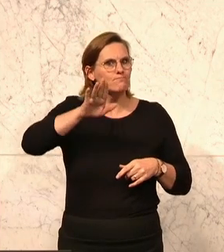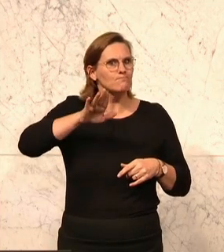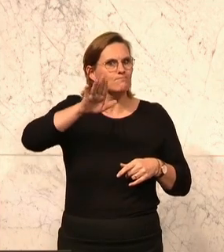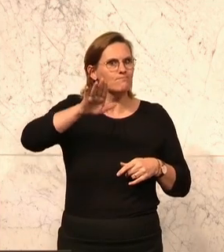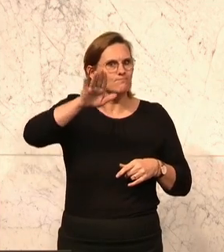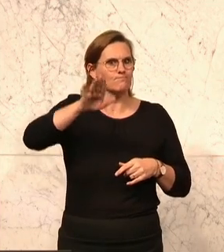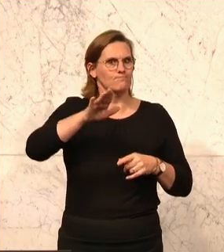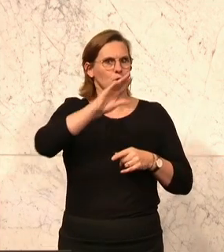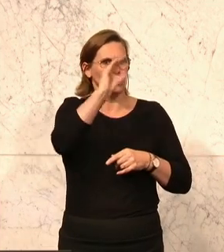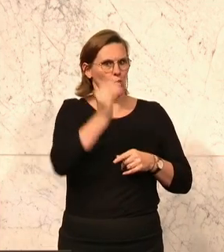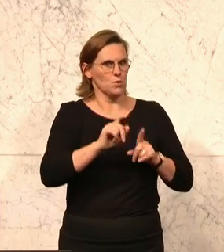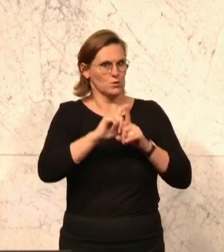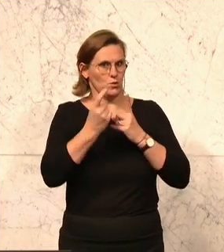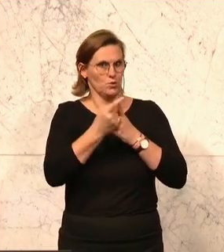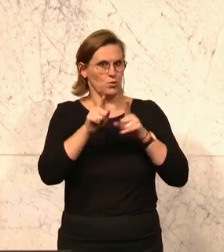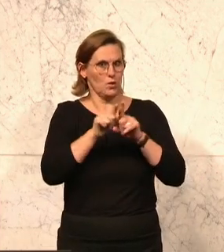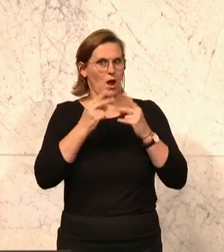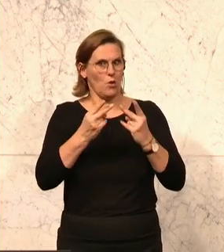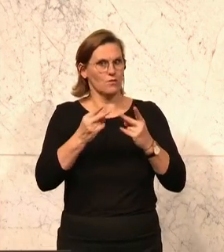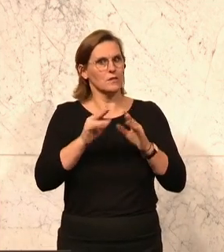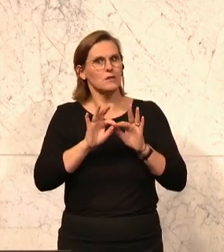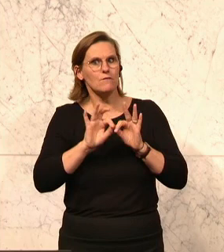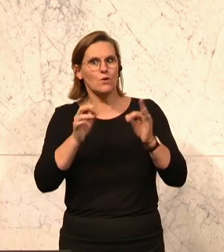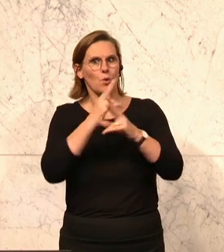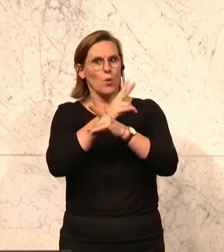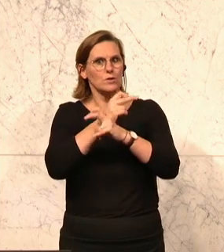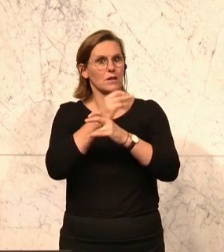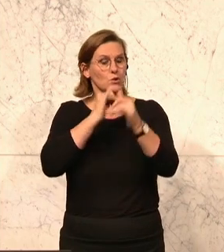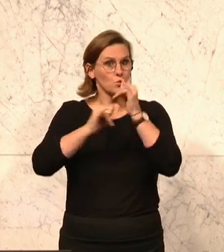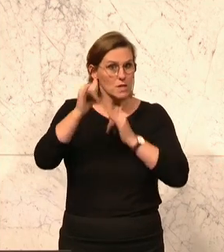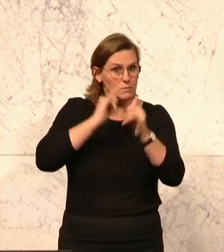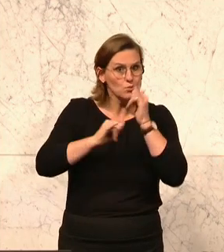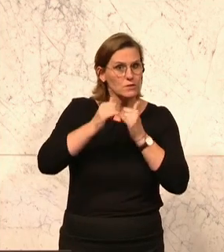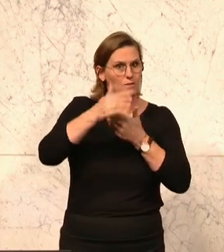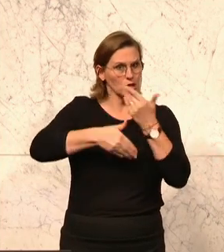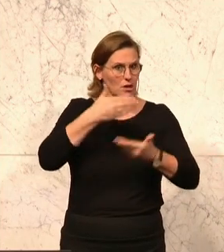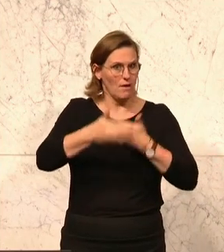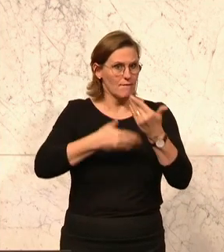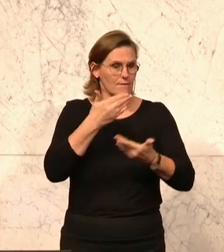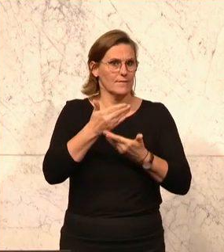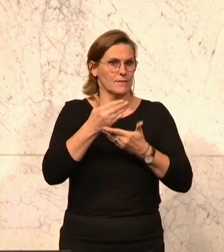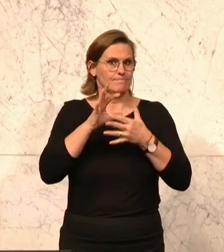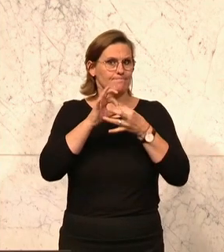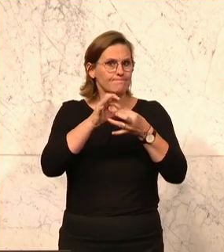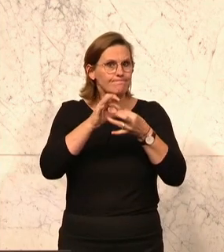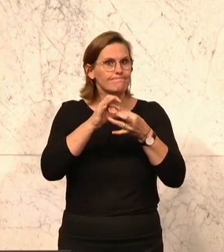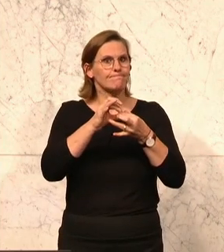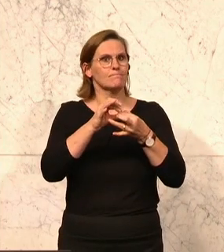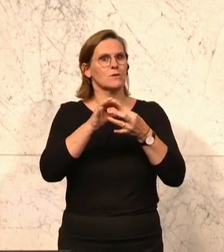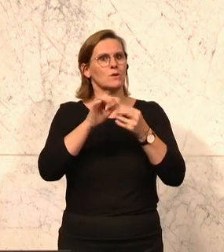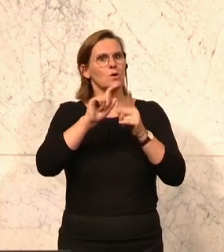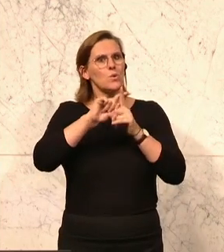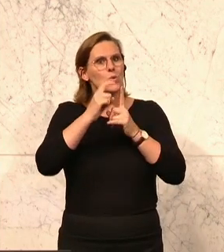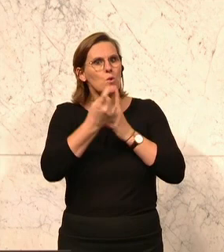ist auch ein wesentlicher Faktor in der österreichischen Tourismuswirtschaft. Im Zuge der Kulturdebatten